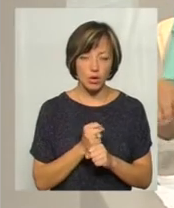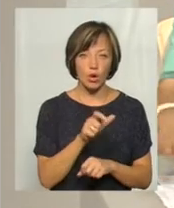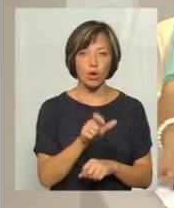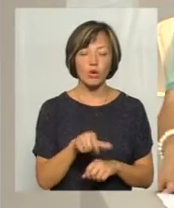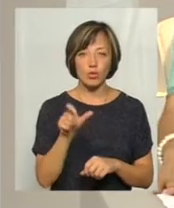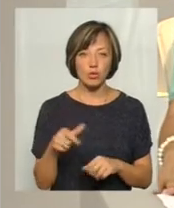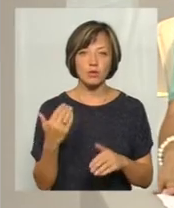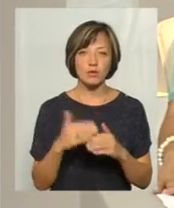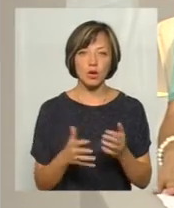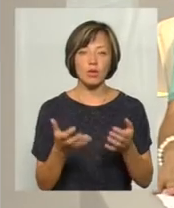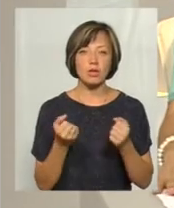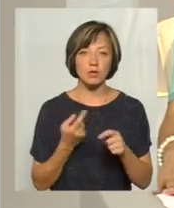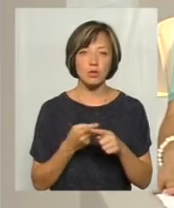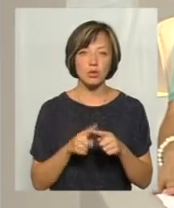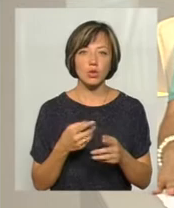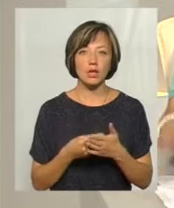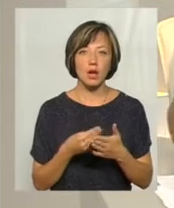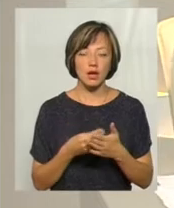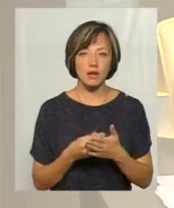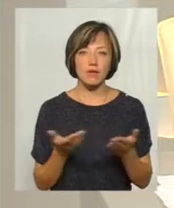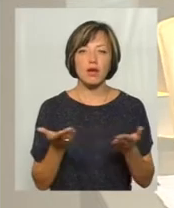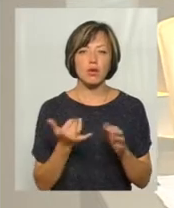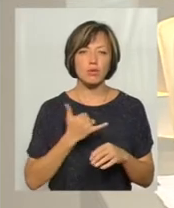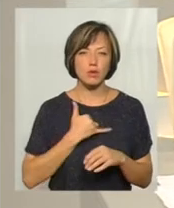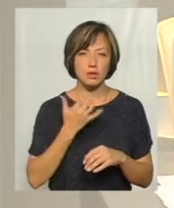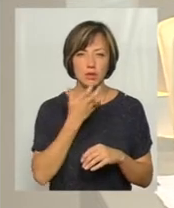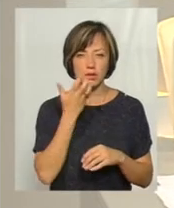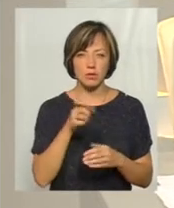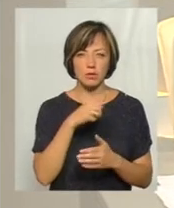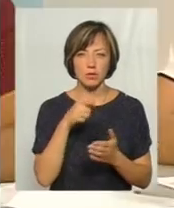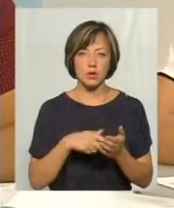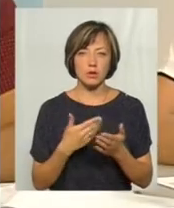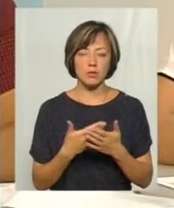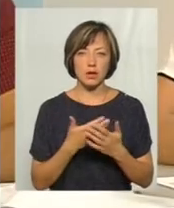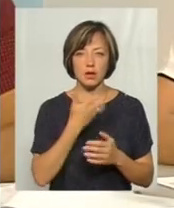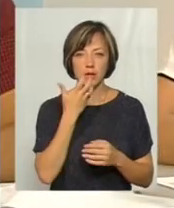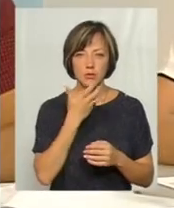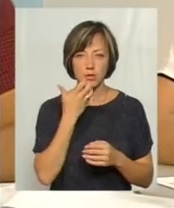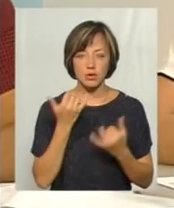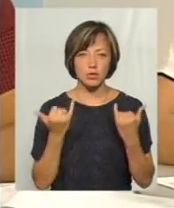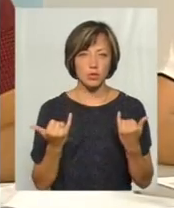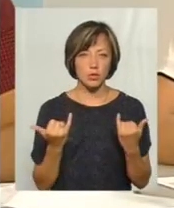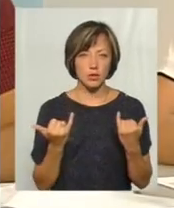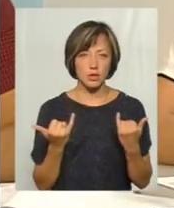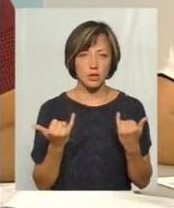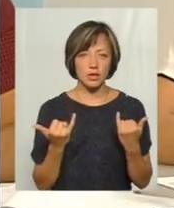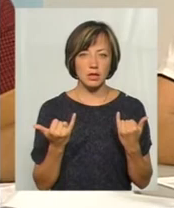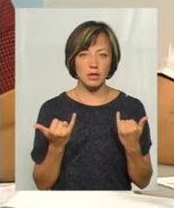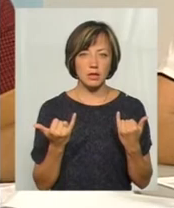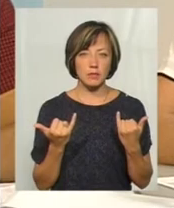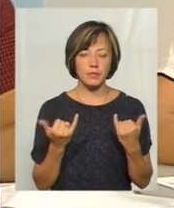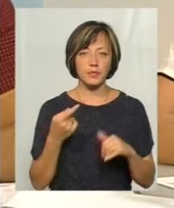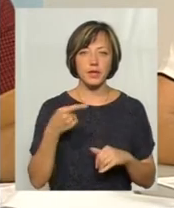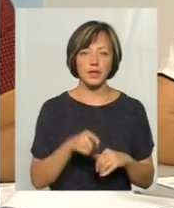люди вже отримали отой тариф. До речі, який він у нас на тепло? Ну, якщо брати на тепло, у нас на сьогодні за гілокалорію